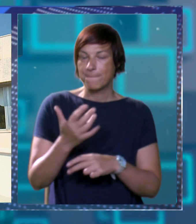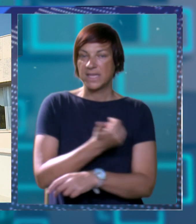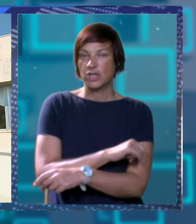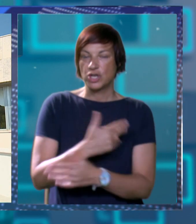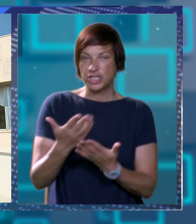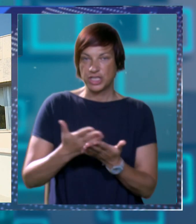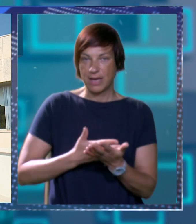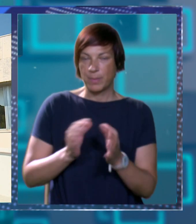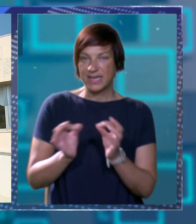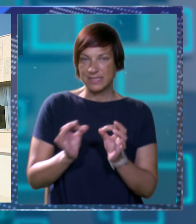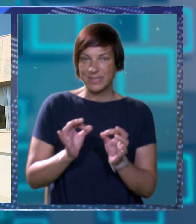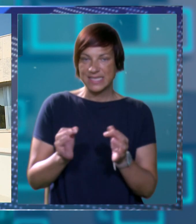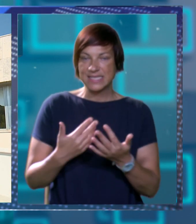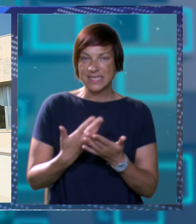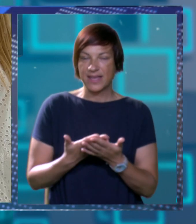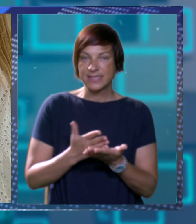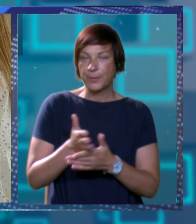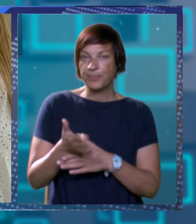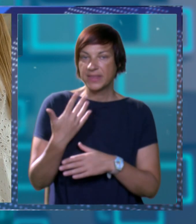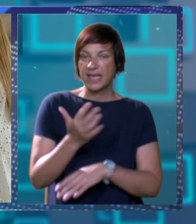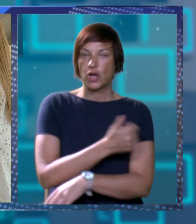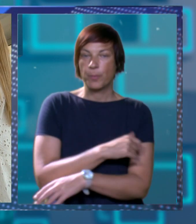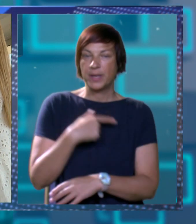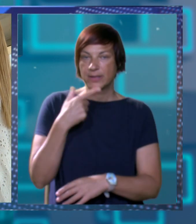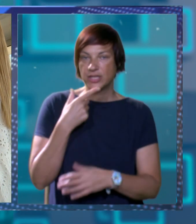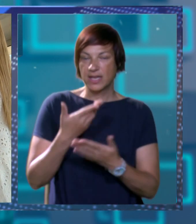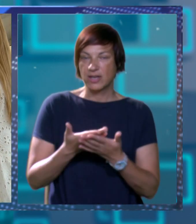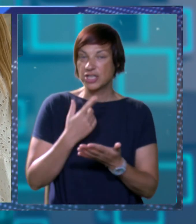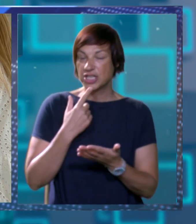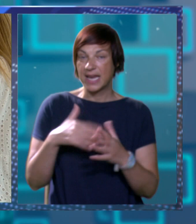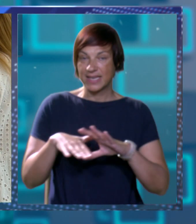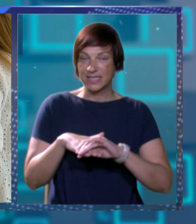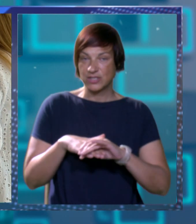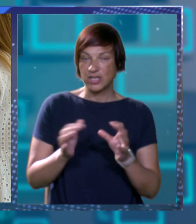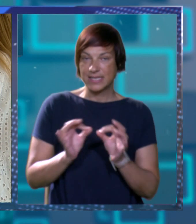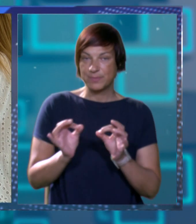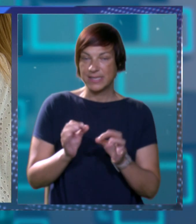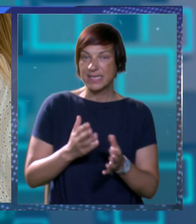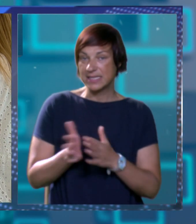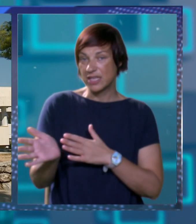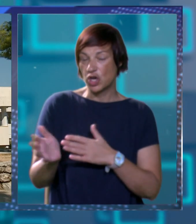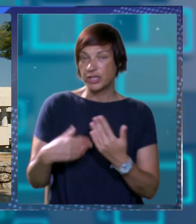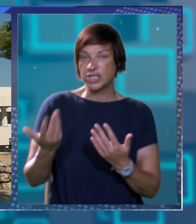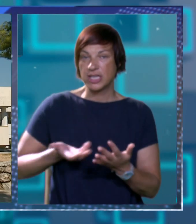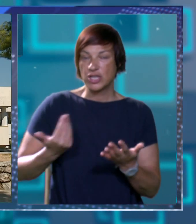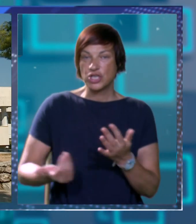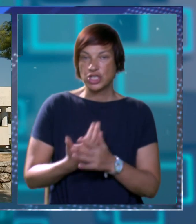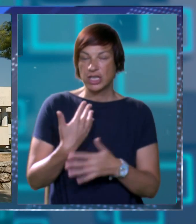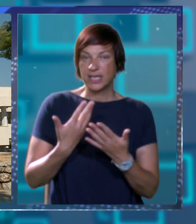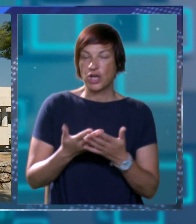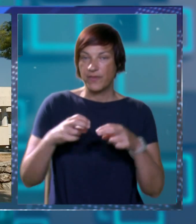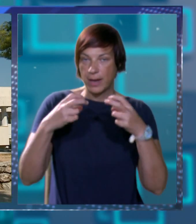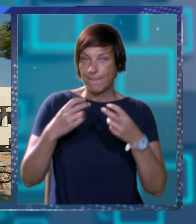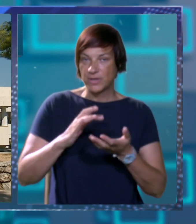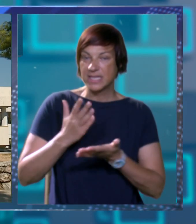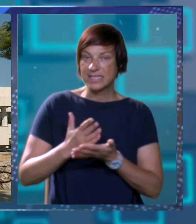petogodišnjeg plana specializacija. Tijekom pet godina, kako navodi neki su djelatnici specijalisti otišli, došli su i novi,